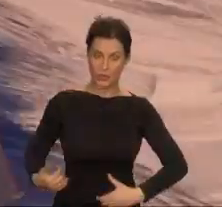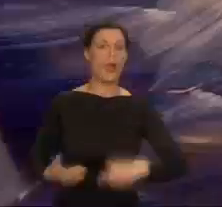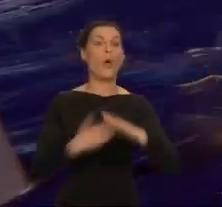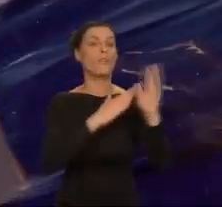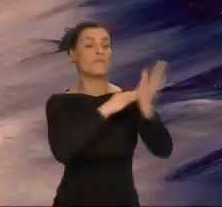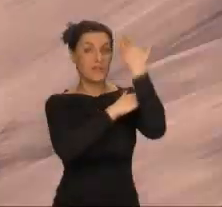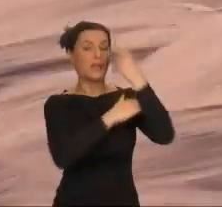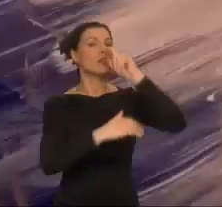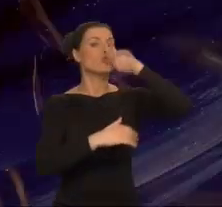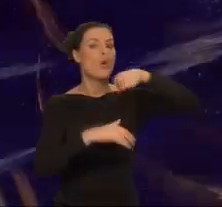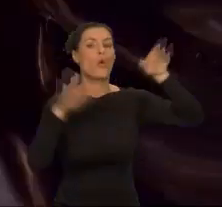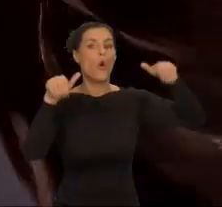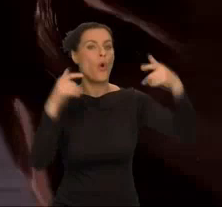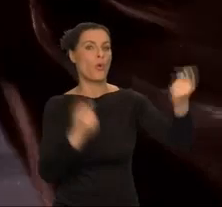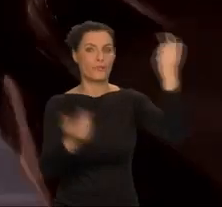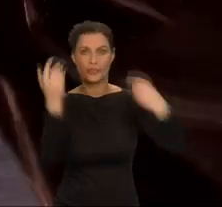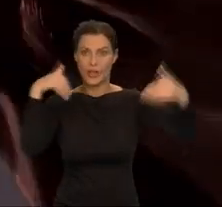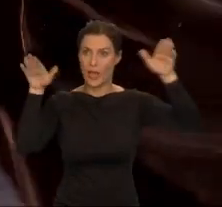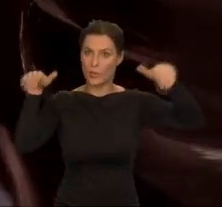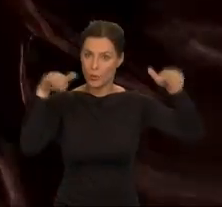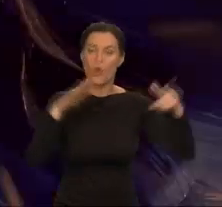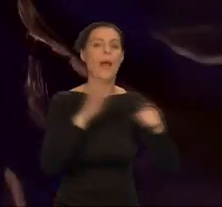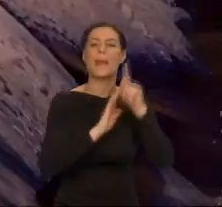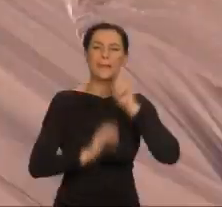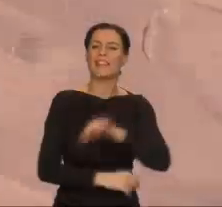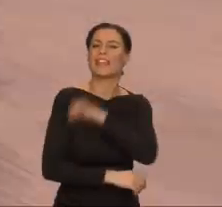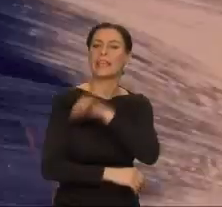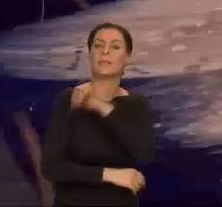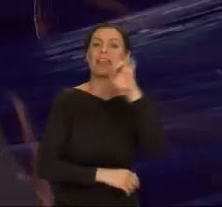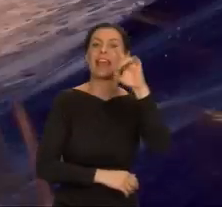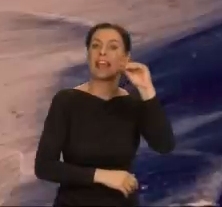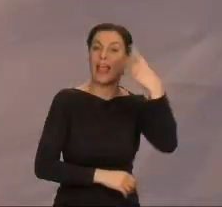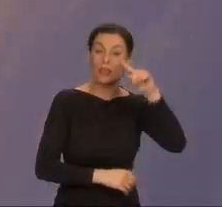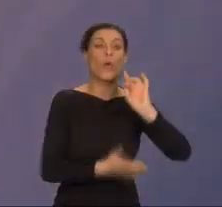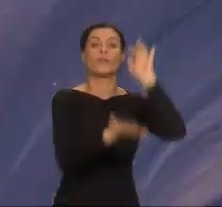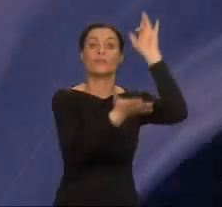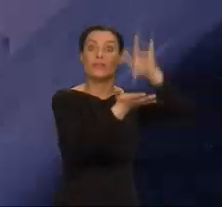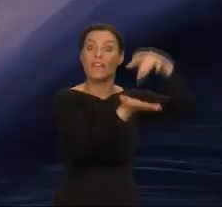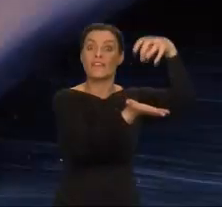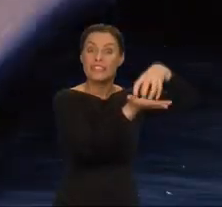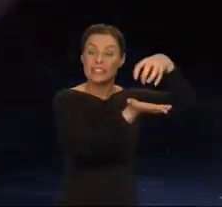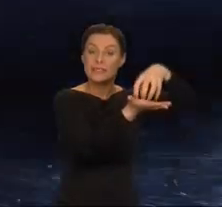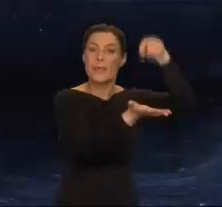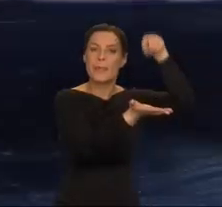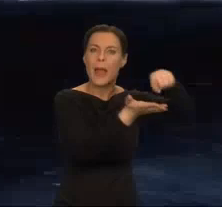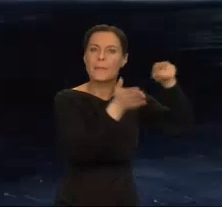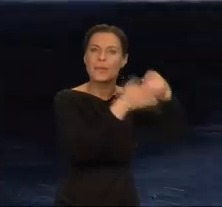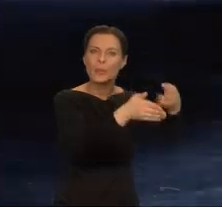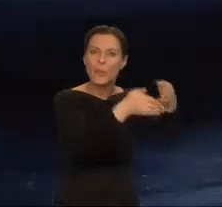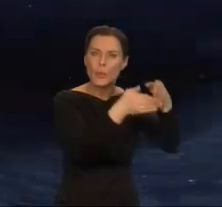Naprawdę ma na imię Ged. Płynie na rok wyspę Mędrców, ukrytą w sercu archipelagu.